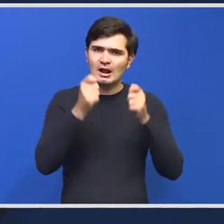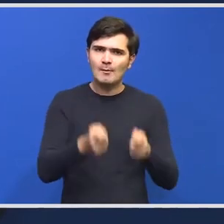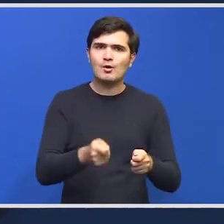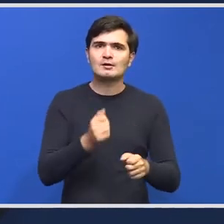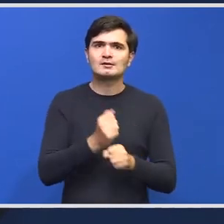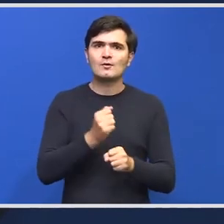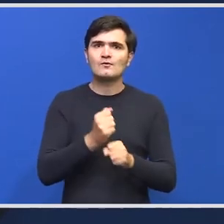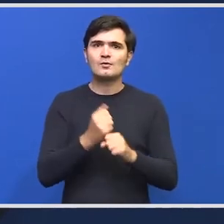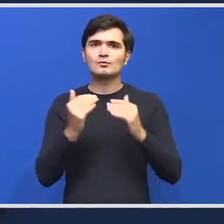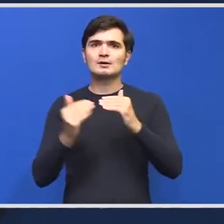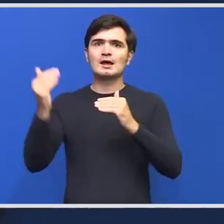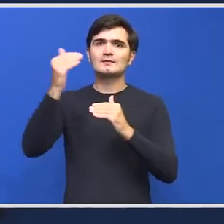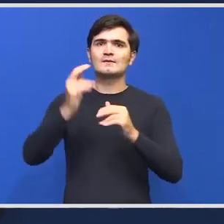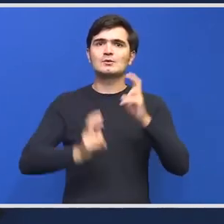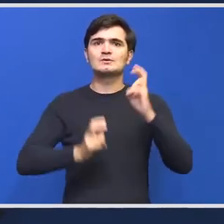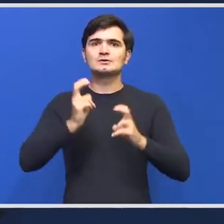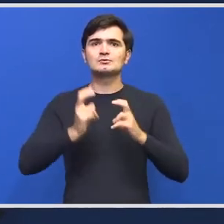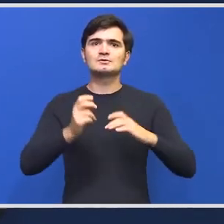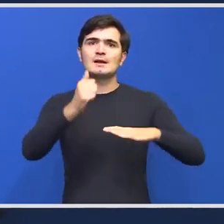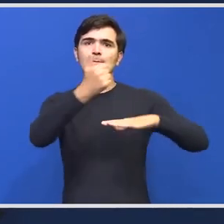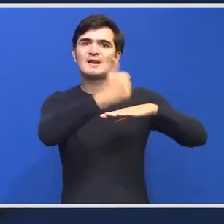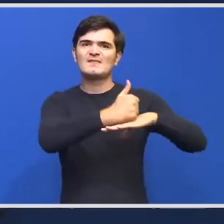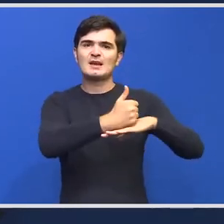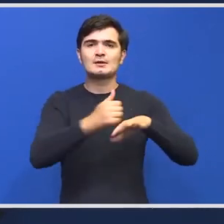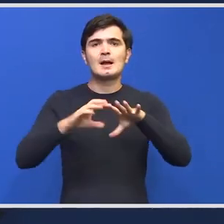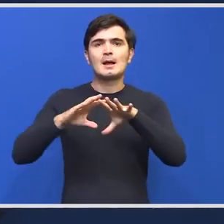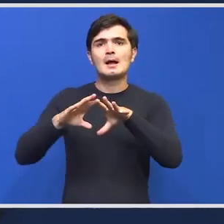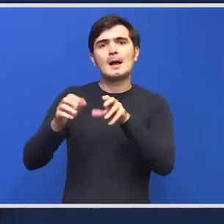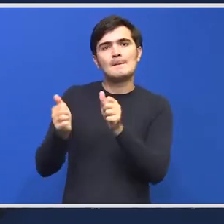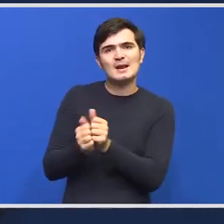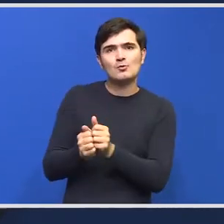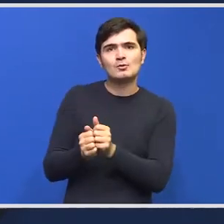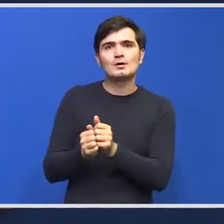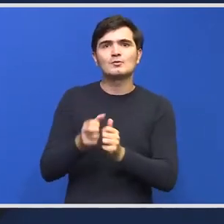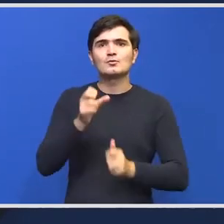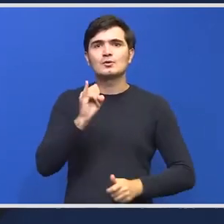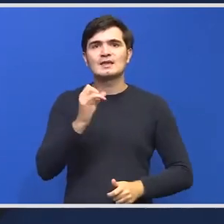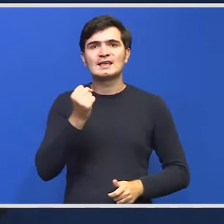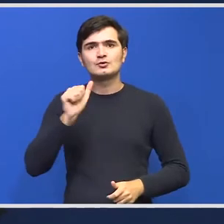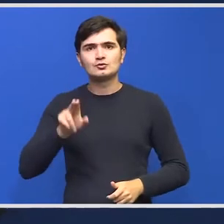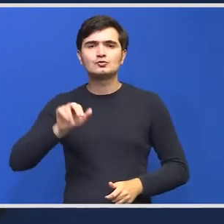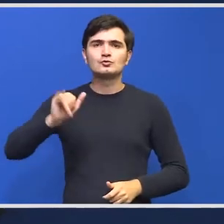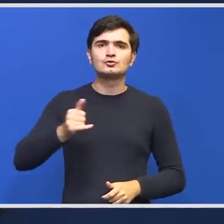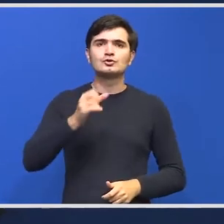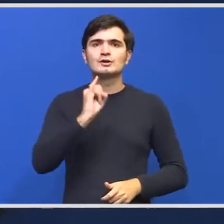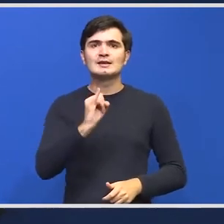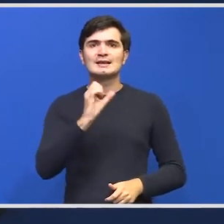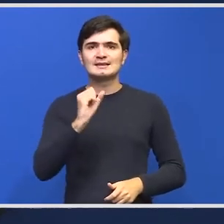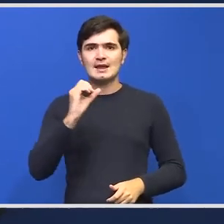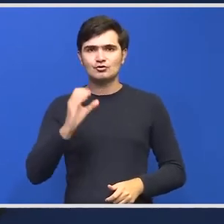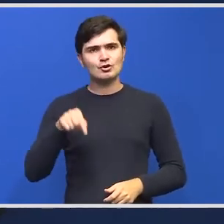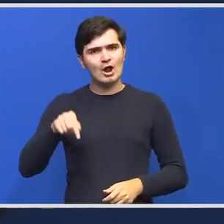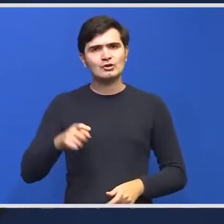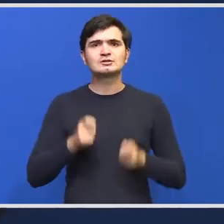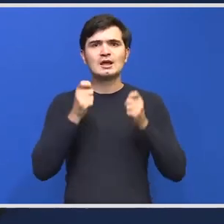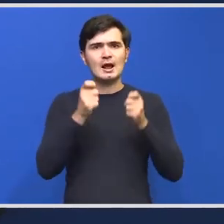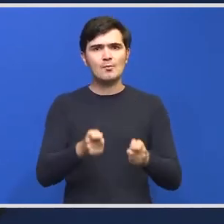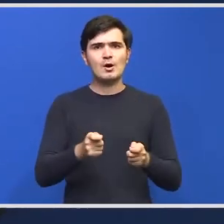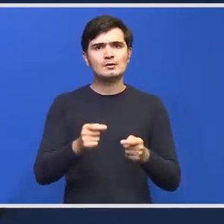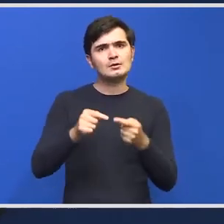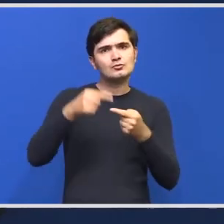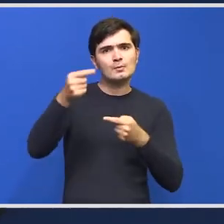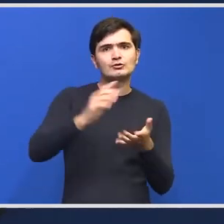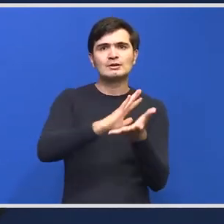întocmesc la nivelul instituției prefectului împreună cu cei de la ISU și ISC. Aceste rapoarte se